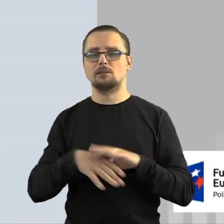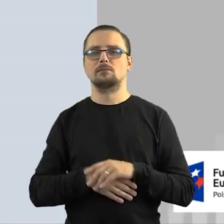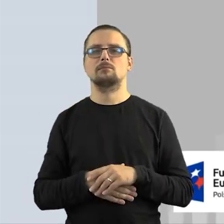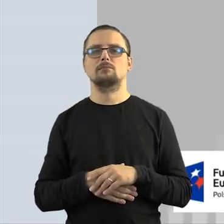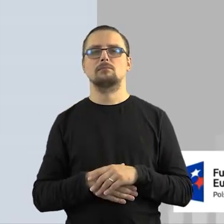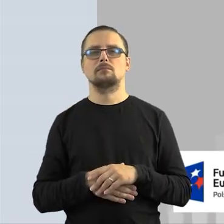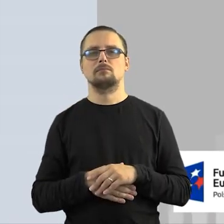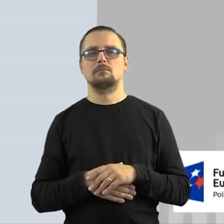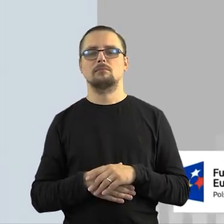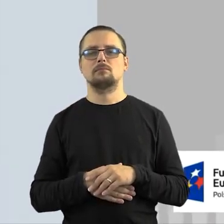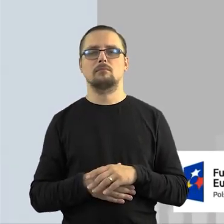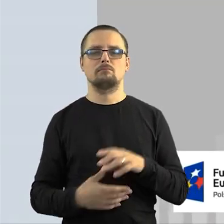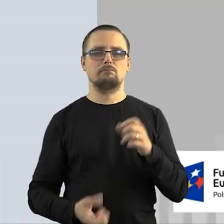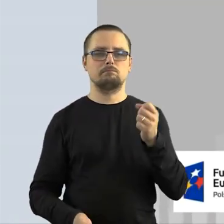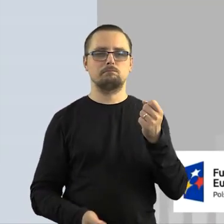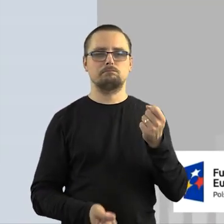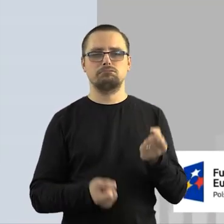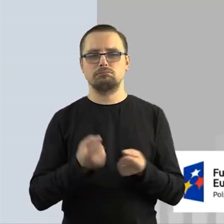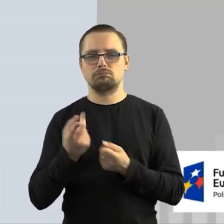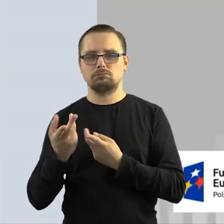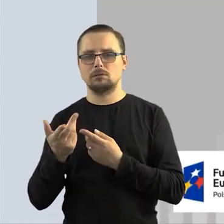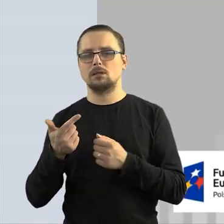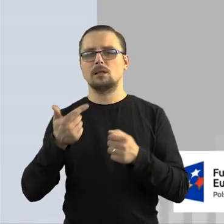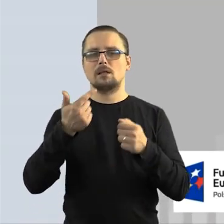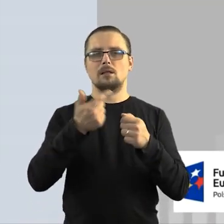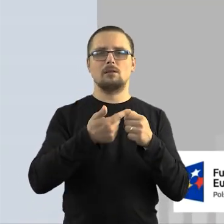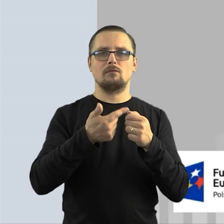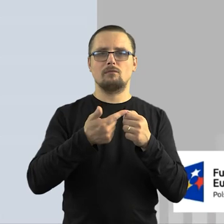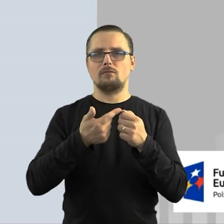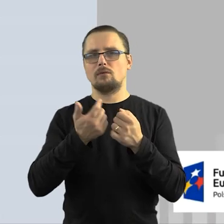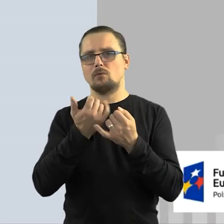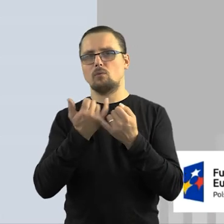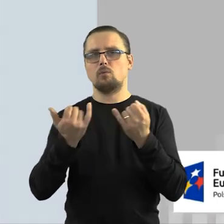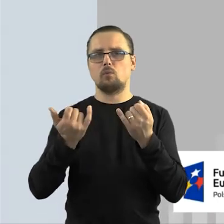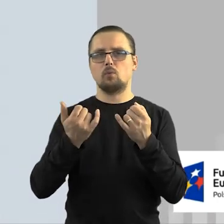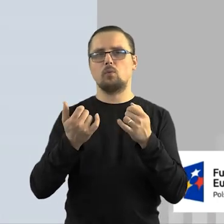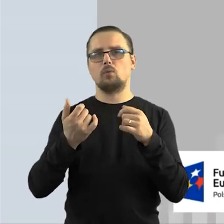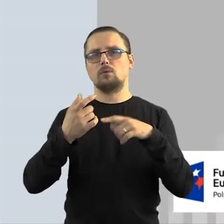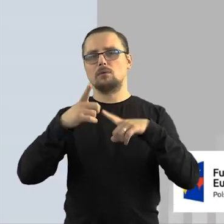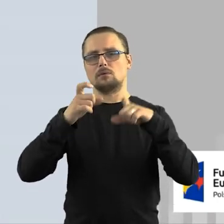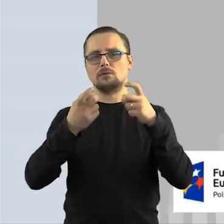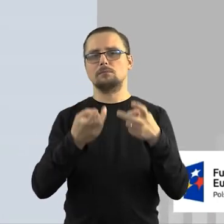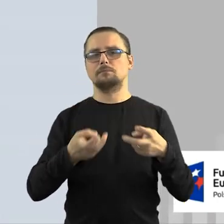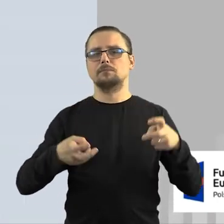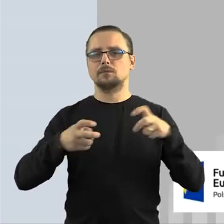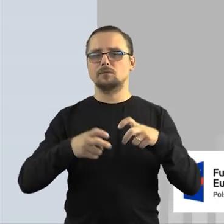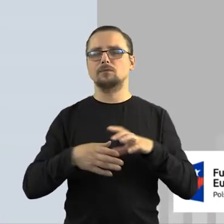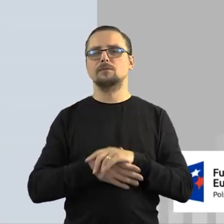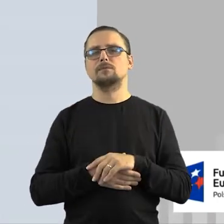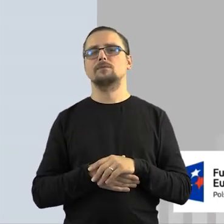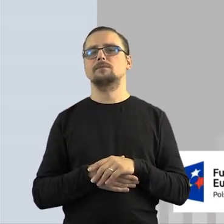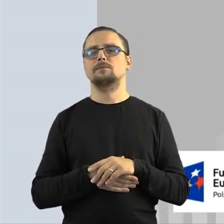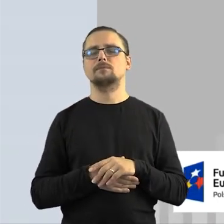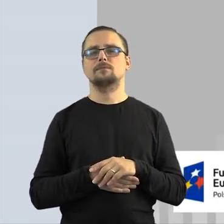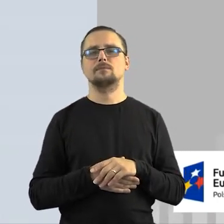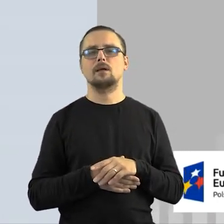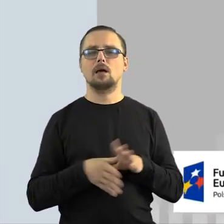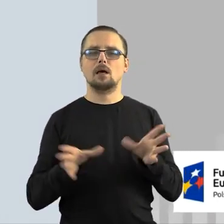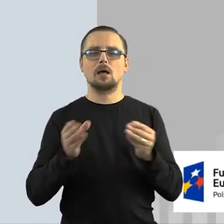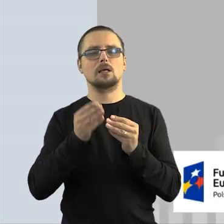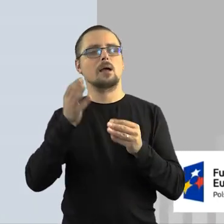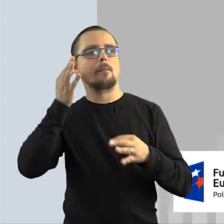na parę pytań, które padły w trakcie webinaru. Mam co najmniej 20 w pliku, które mamy tutaj